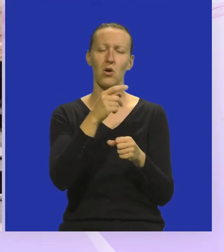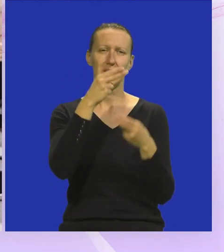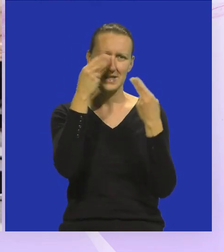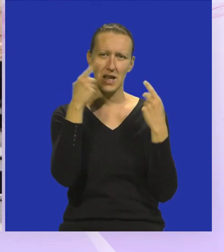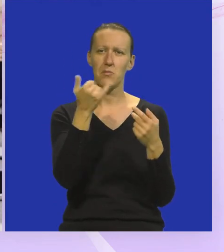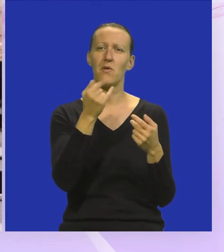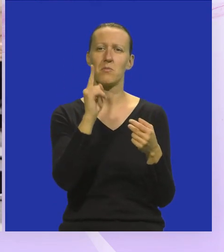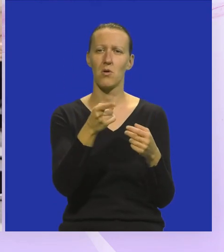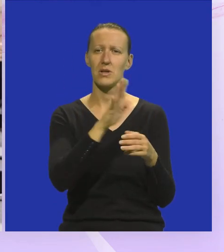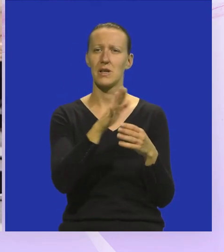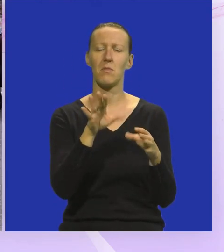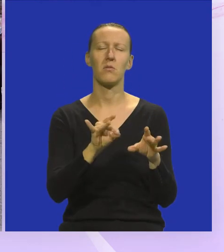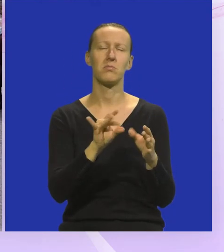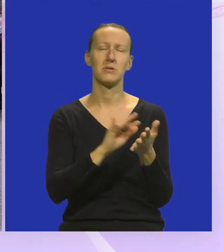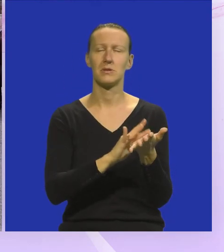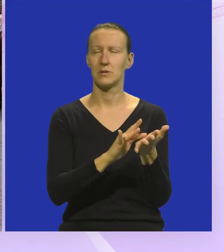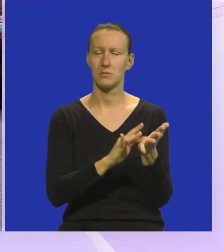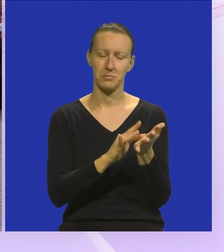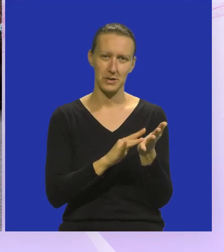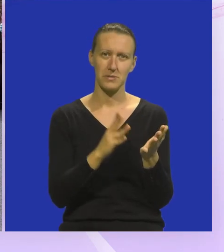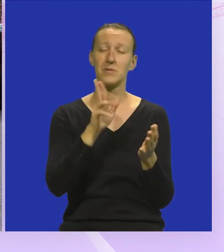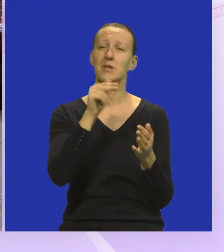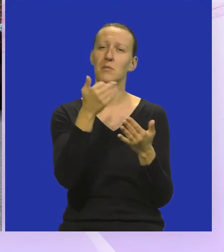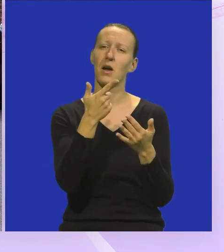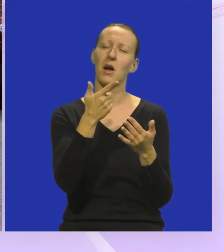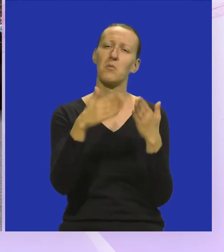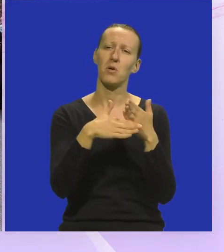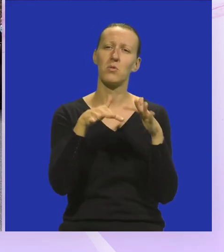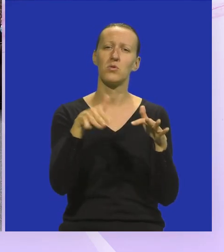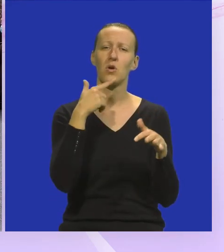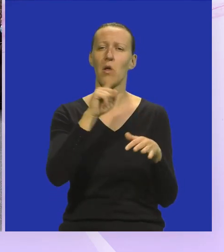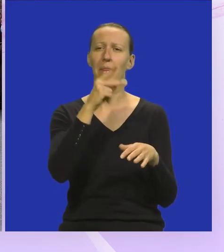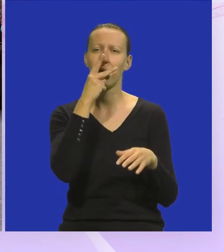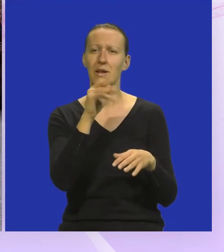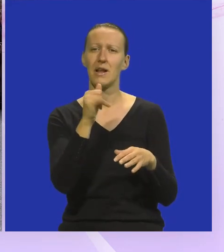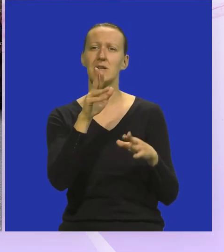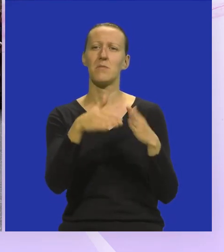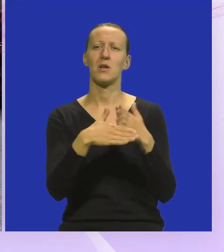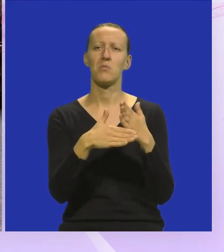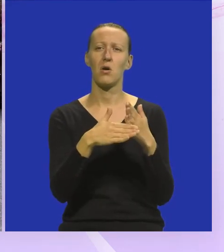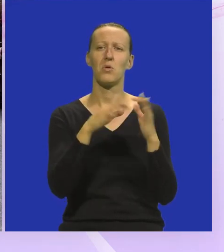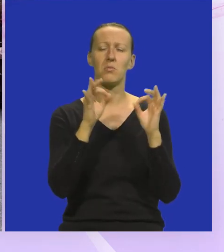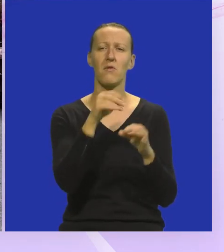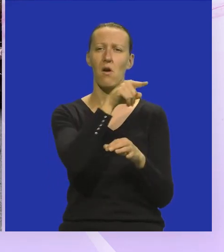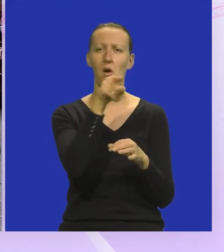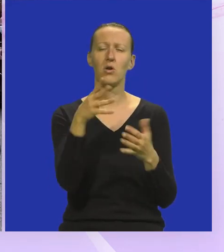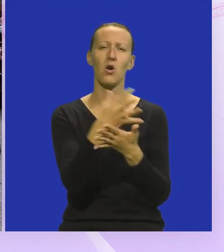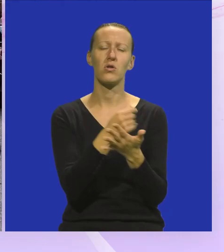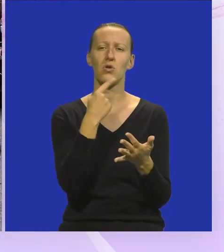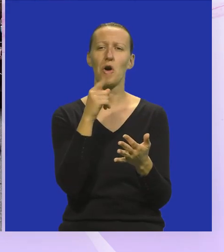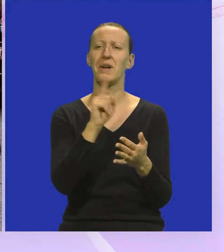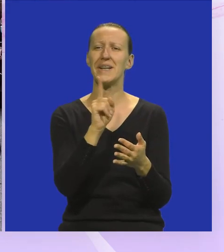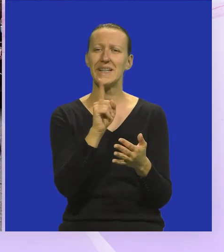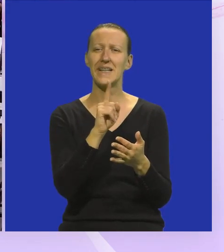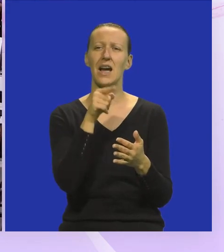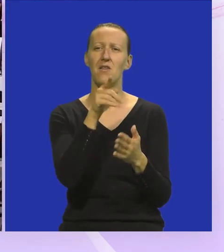slijepi čovjek mora ići samo na opip. Da li ste imali pomoć ljudi koji ne vide? Da li ste imali pomoć upravo onih korisnika kojem